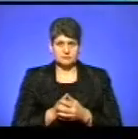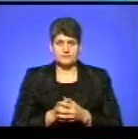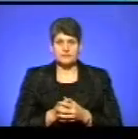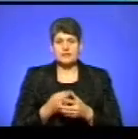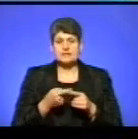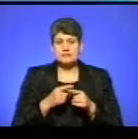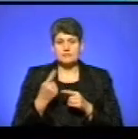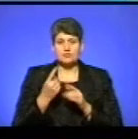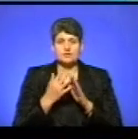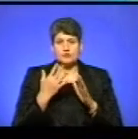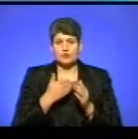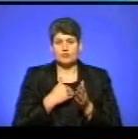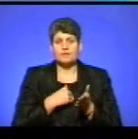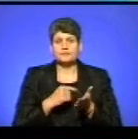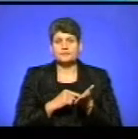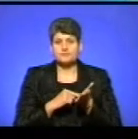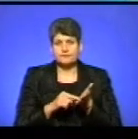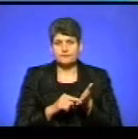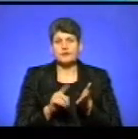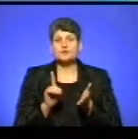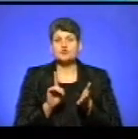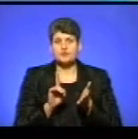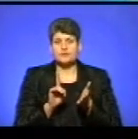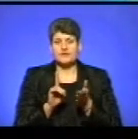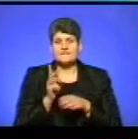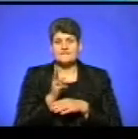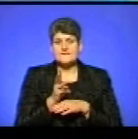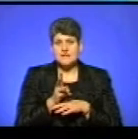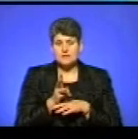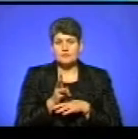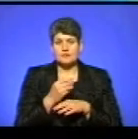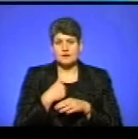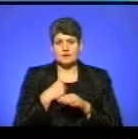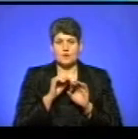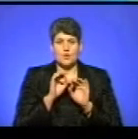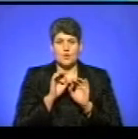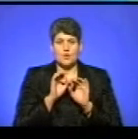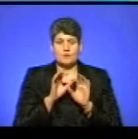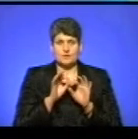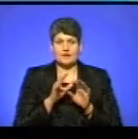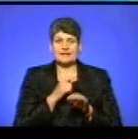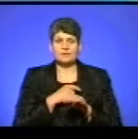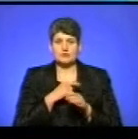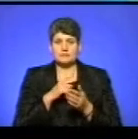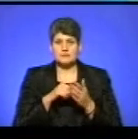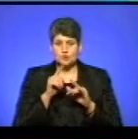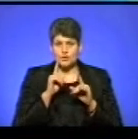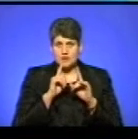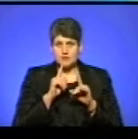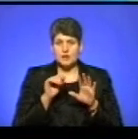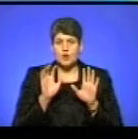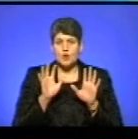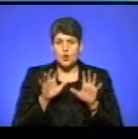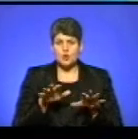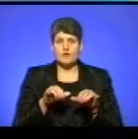Перш за все, я хотів би зазначити, що відео я оприлюднив як депутат міської ради, голова комісії